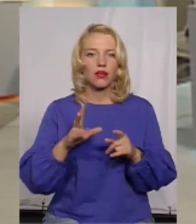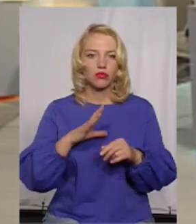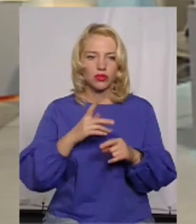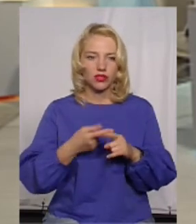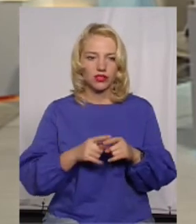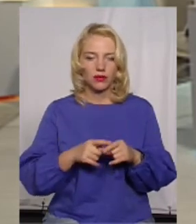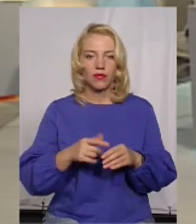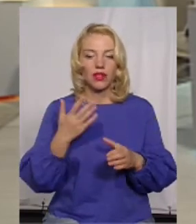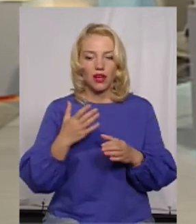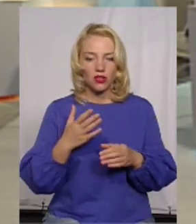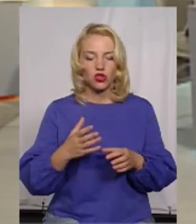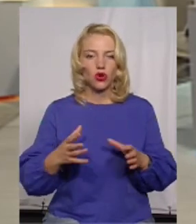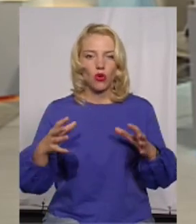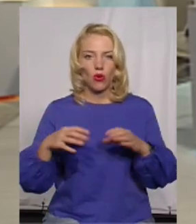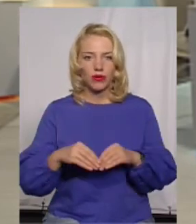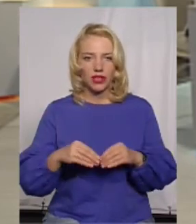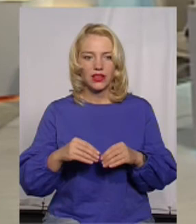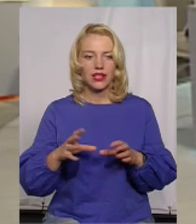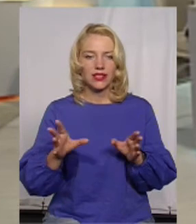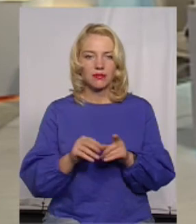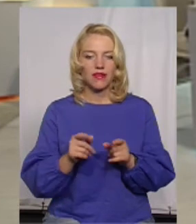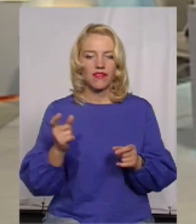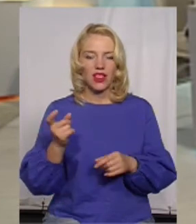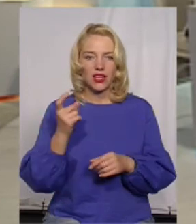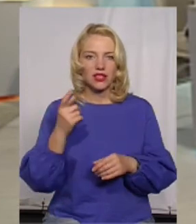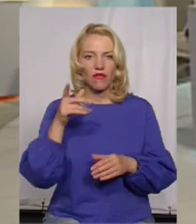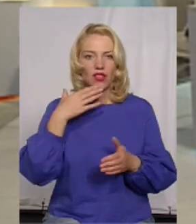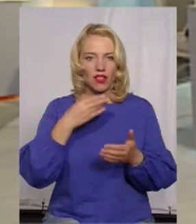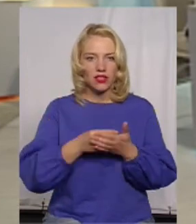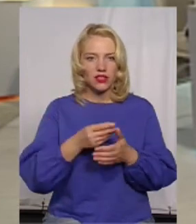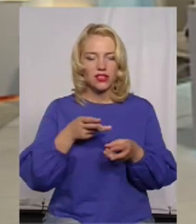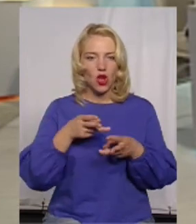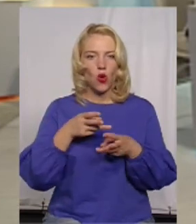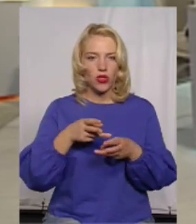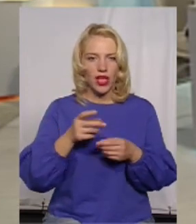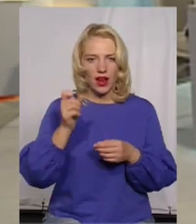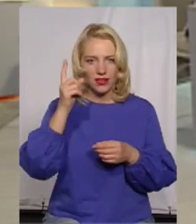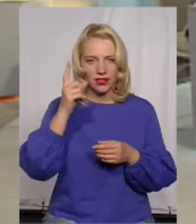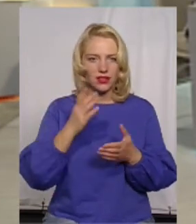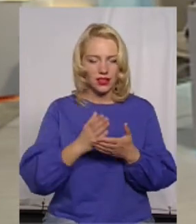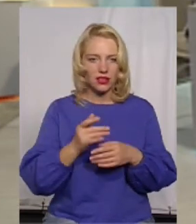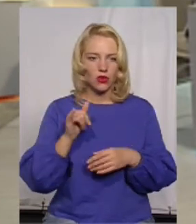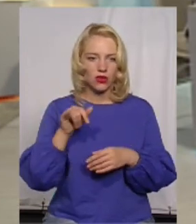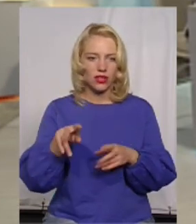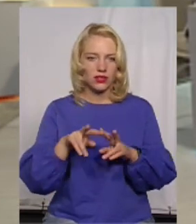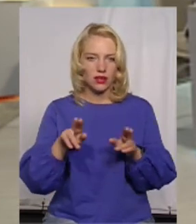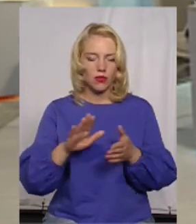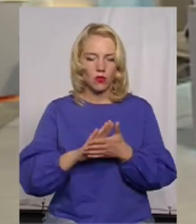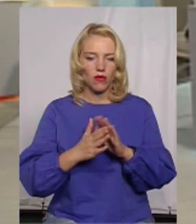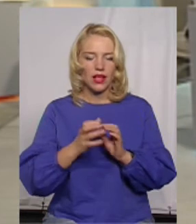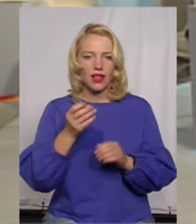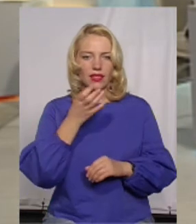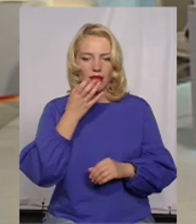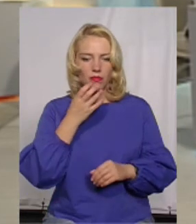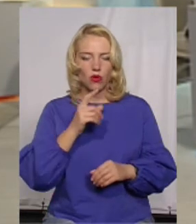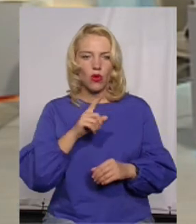Ну, дивіться, якщо об'єднання співвласників, у них є власні котельні, вони працюють на тих самих умовах, що, в принципі, тепло комуненерго. Тобто,